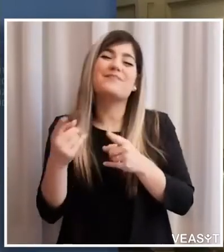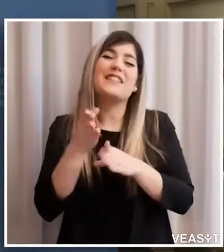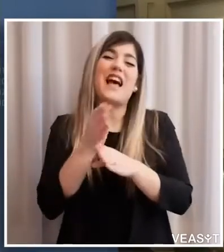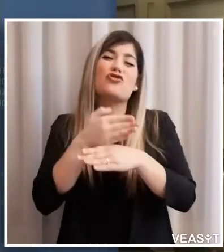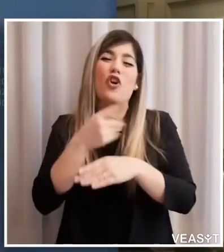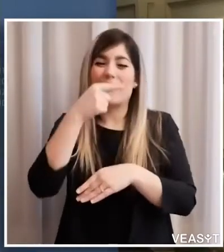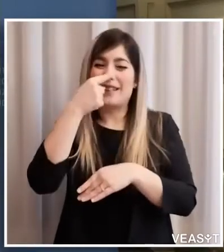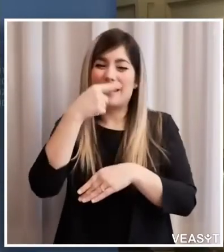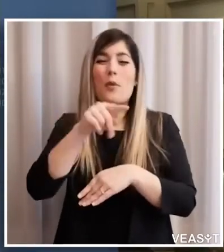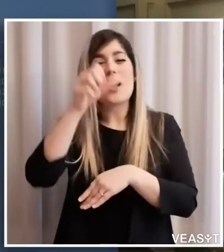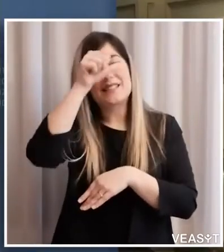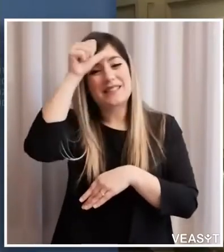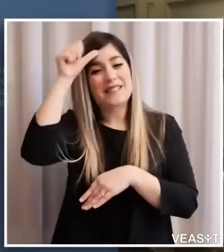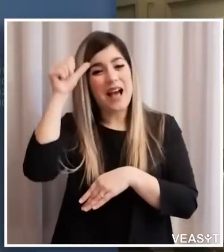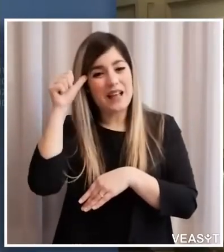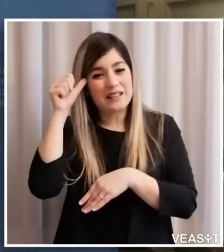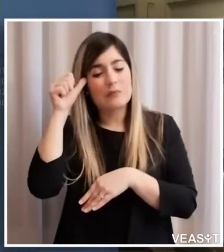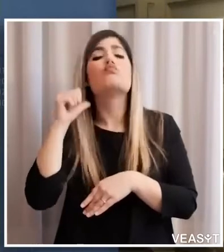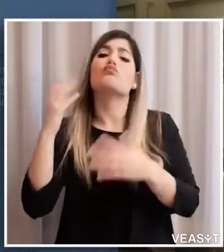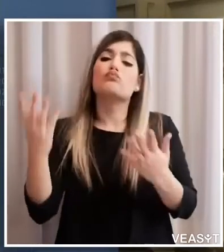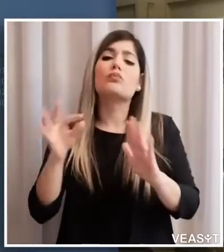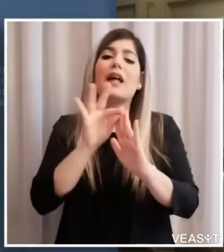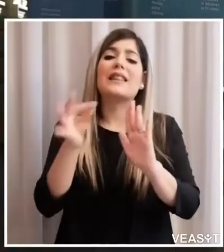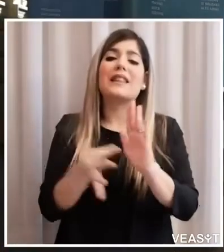considerato realistica la data del 4 giugno